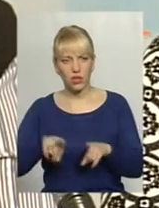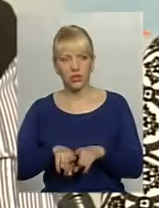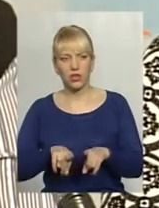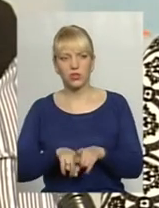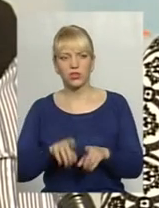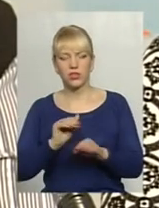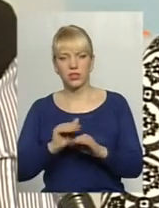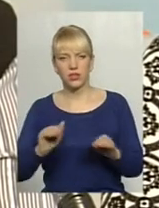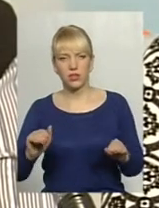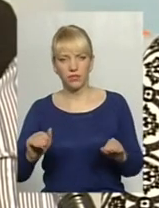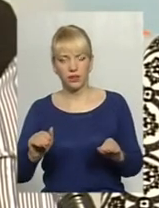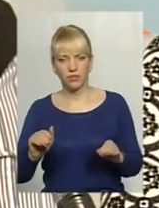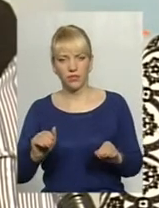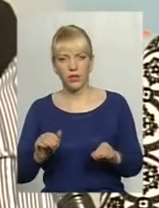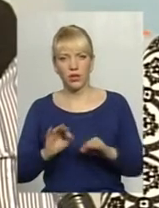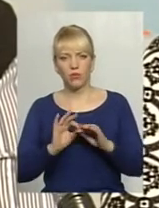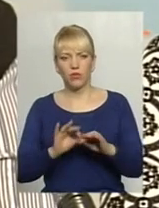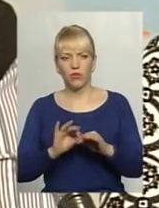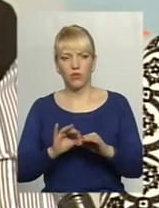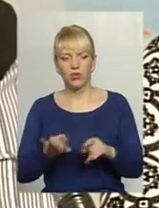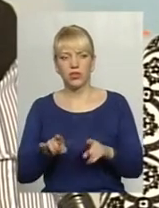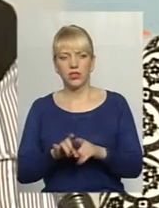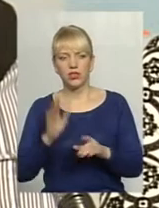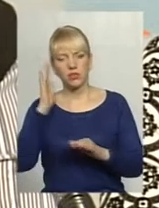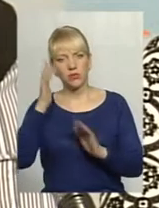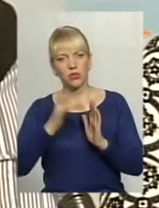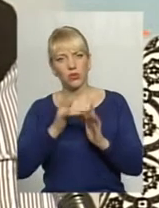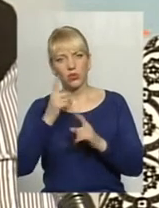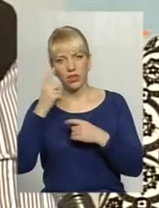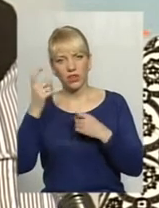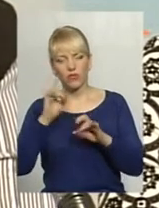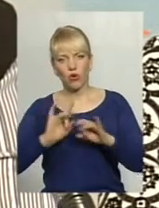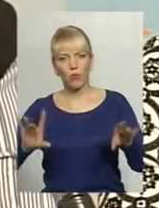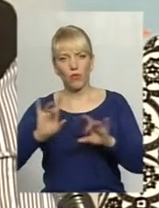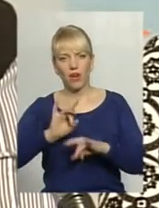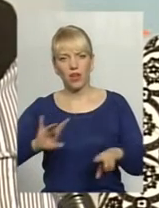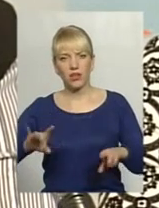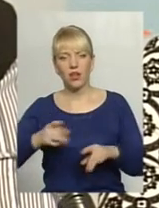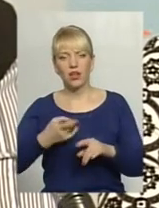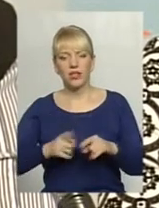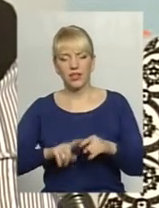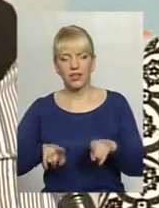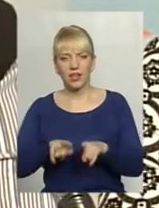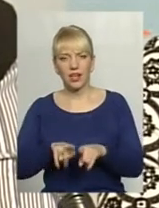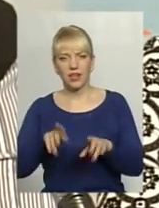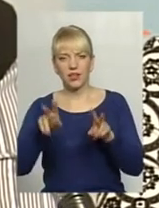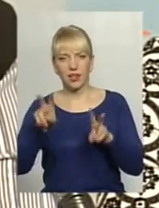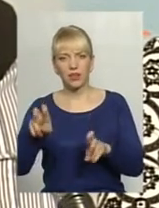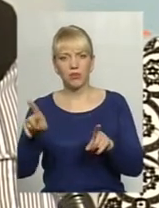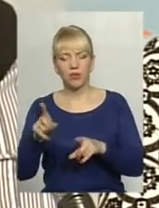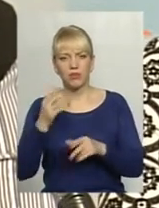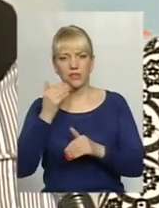з дітьми. Проводилися також з метою інформування про те, що є така тема, і що потрібно